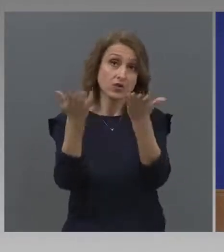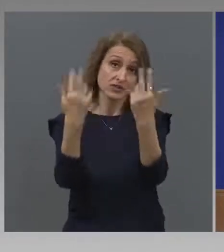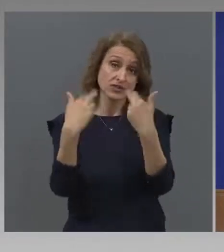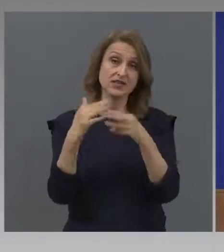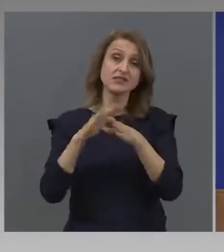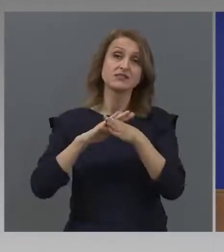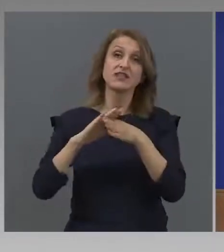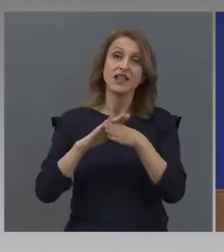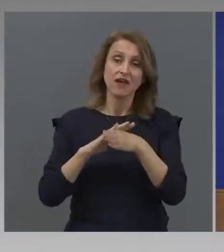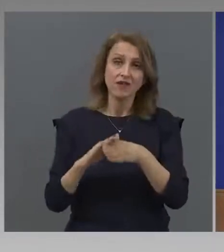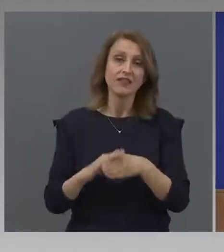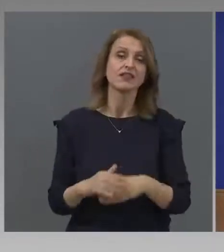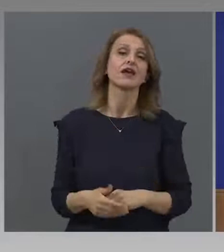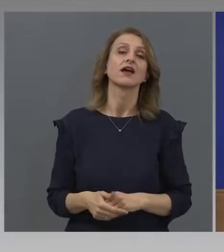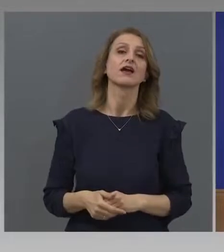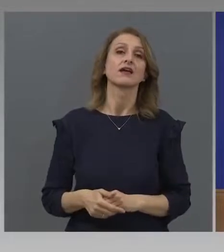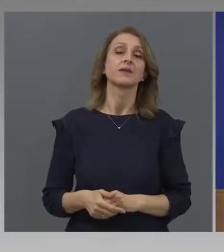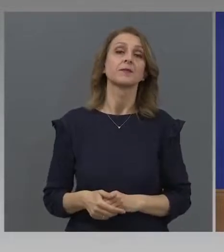Извинявайте.